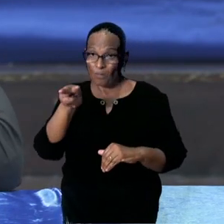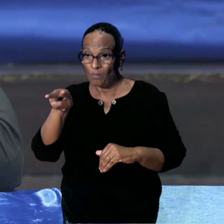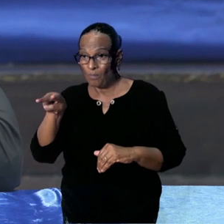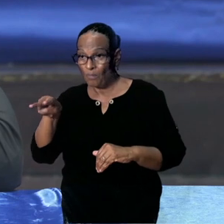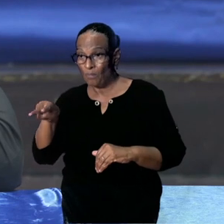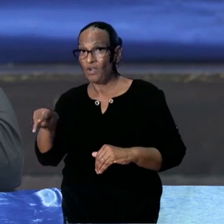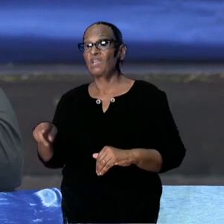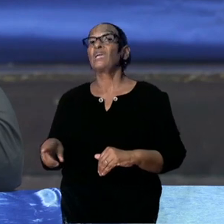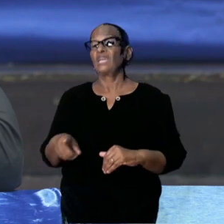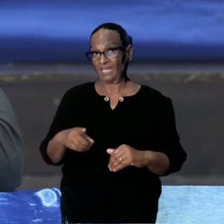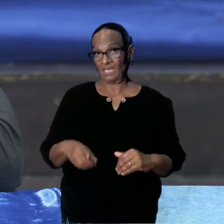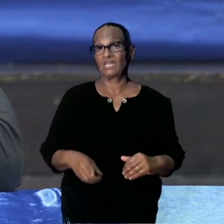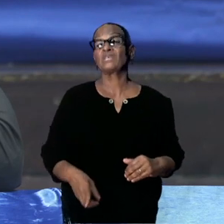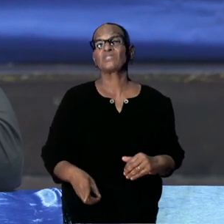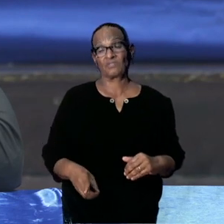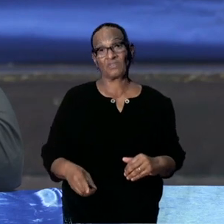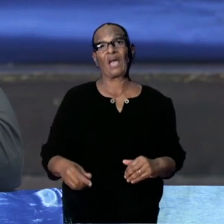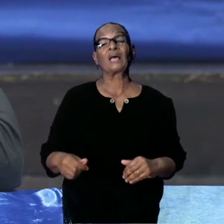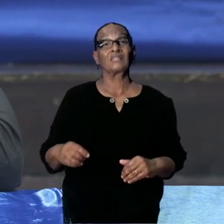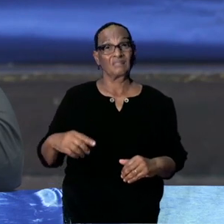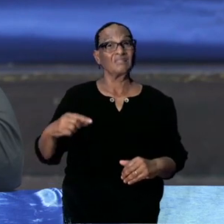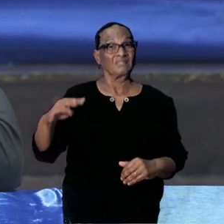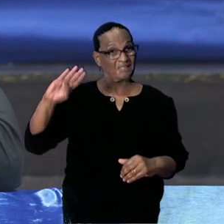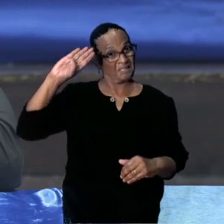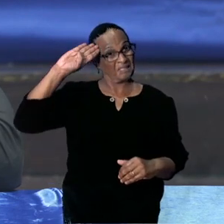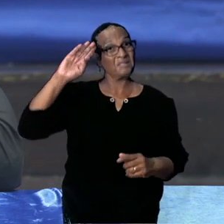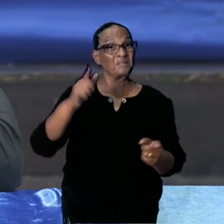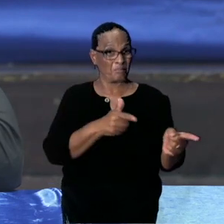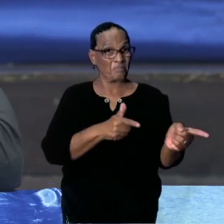van Defensie. Wat ik ervan kan zeggen.